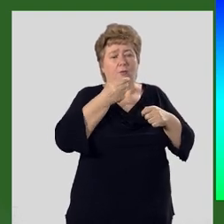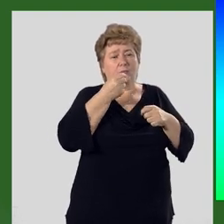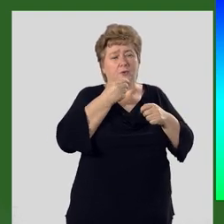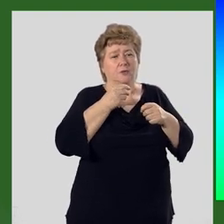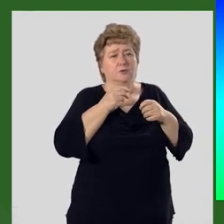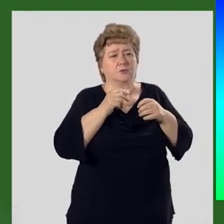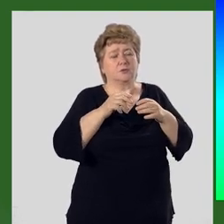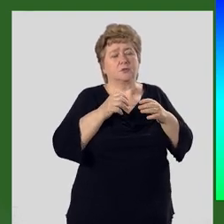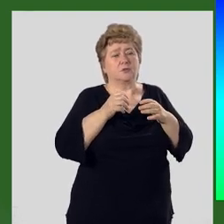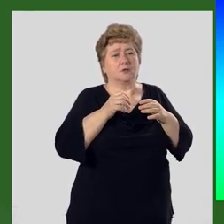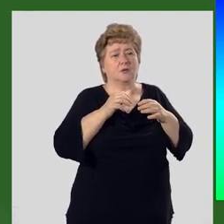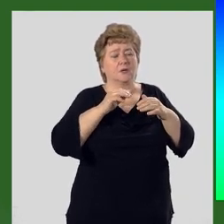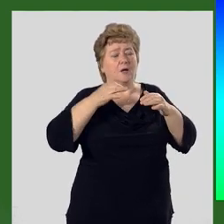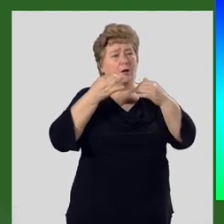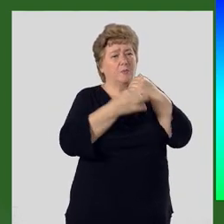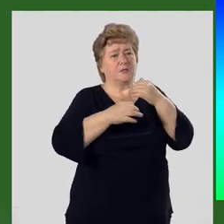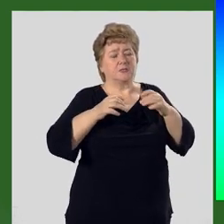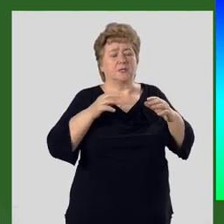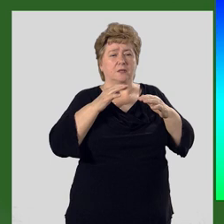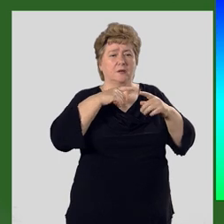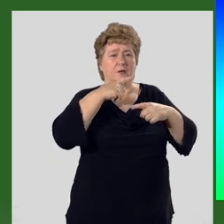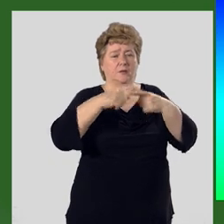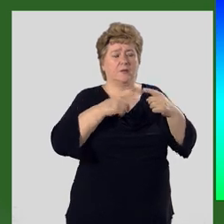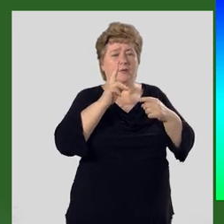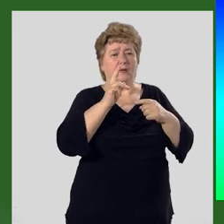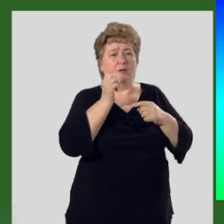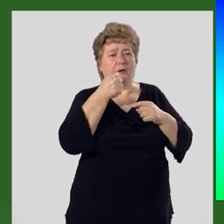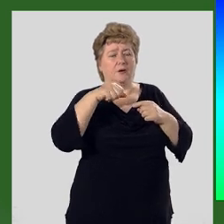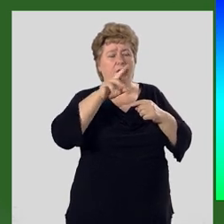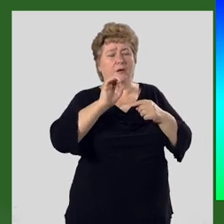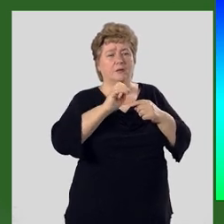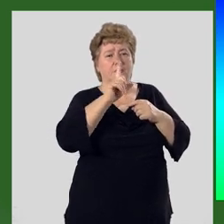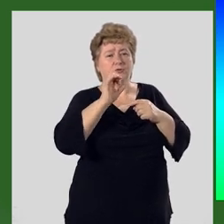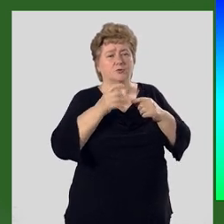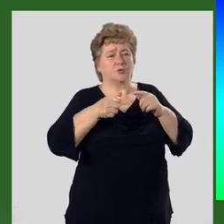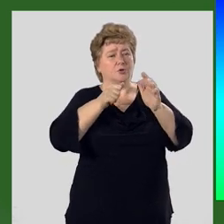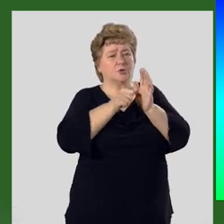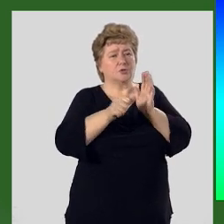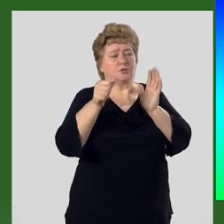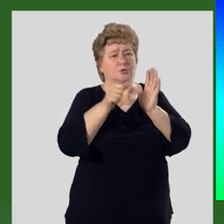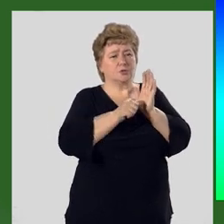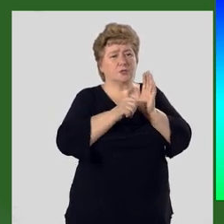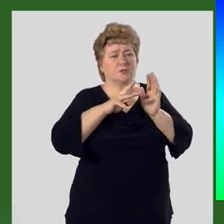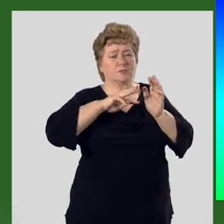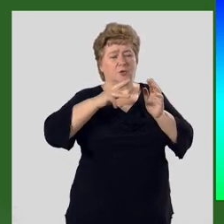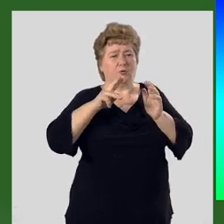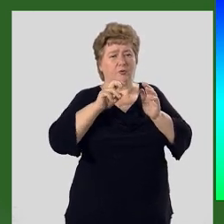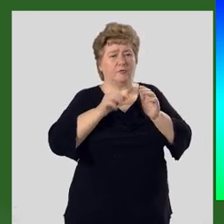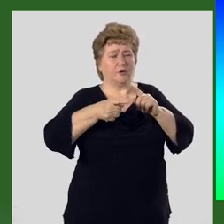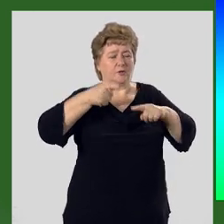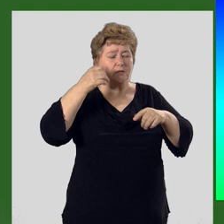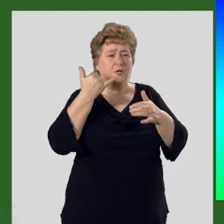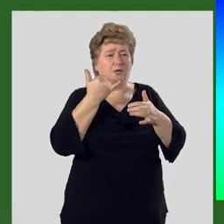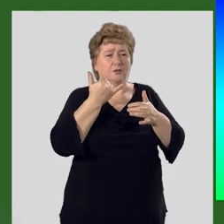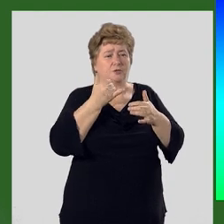Последней эрой фанерозоя считается кайнозой. Он начался 66 миллионов лет назад и